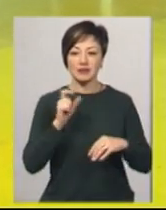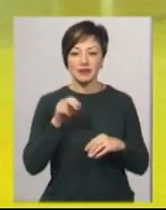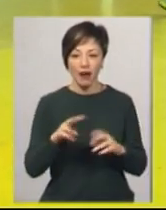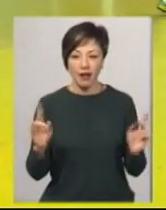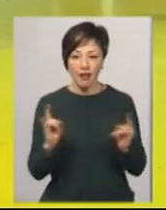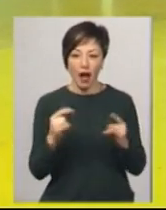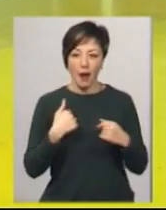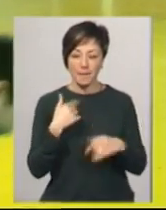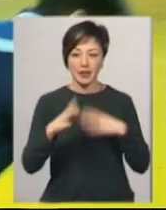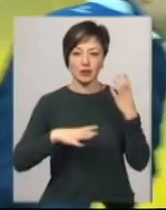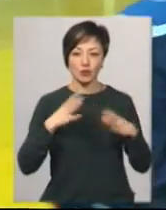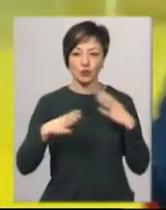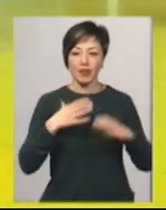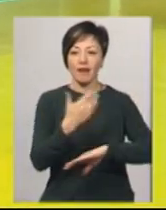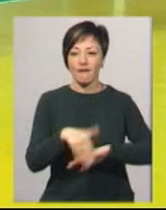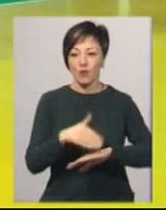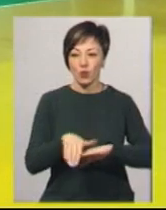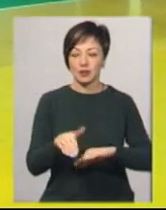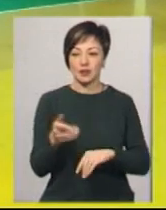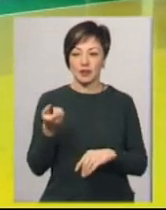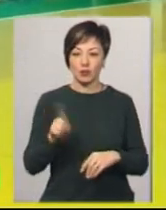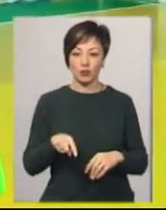а ми тренуємося на вулиці.